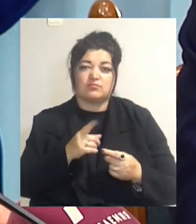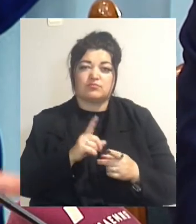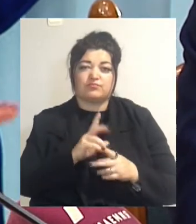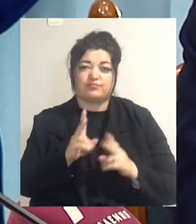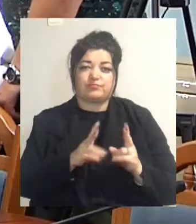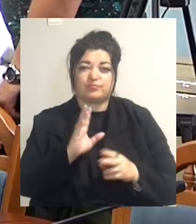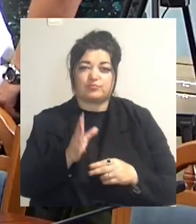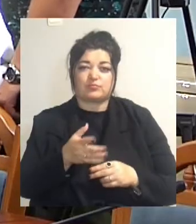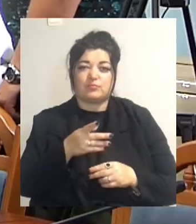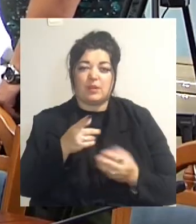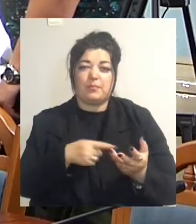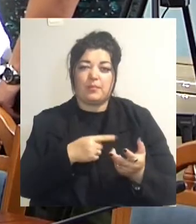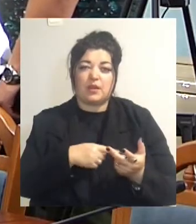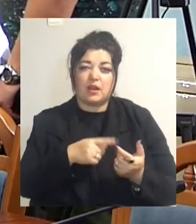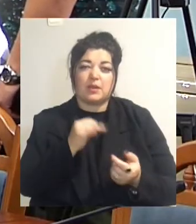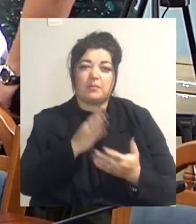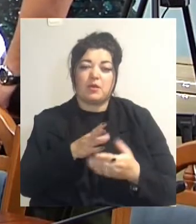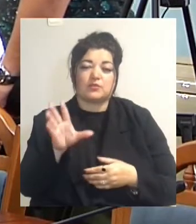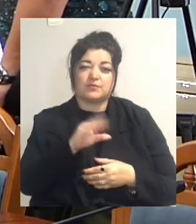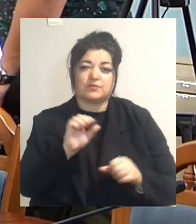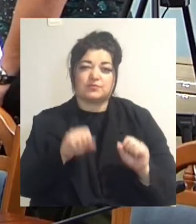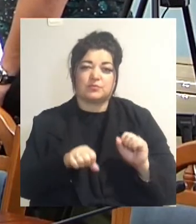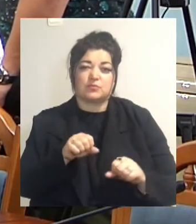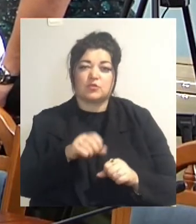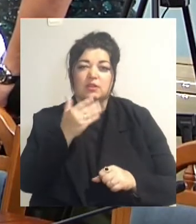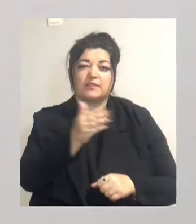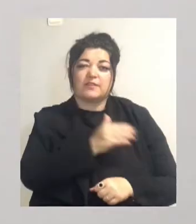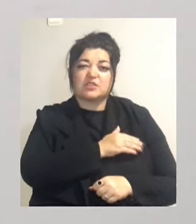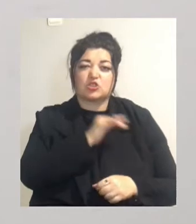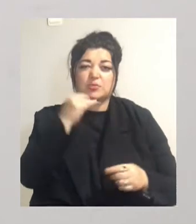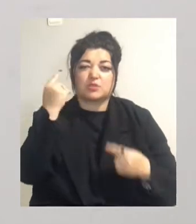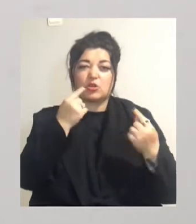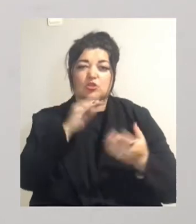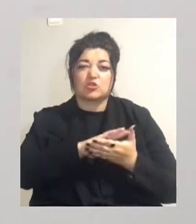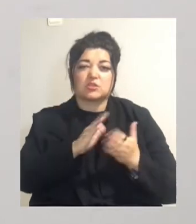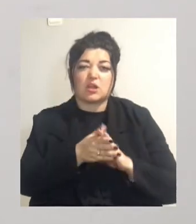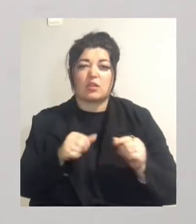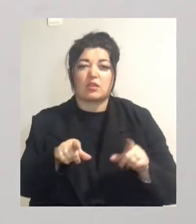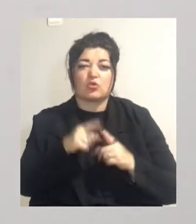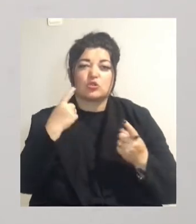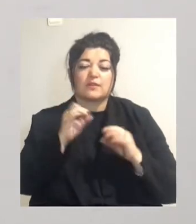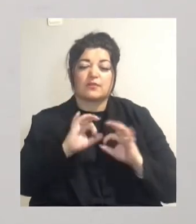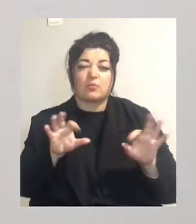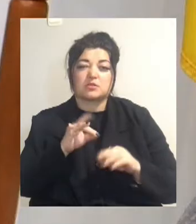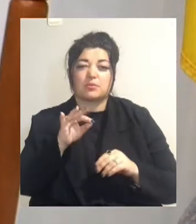їхній перелік та мати усі дані про людину, її фізичний та психологічний стан, а також інформацію про родину.